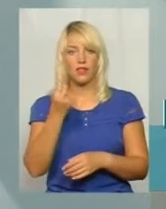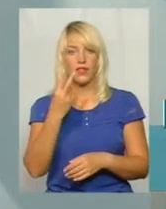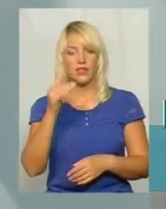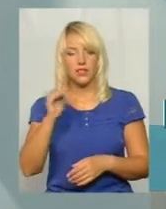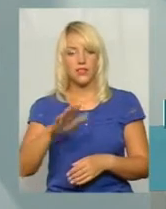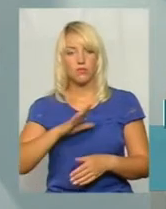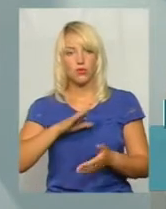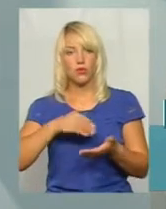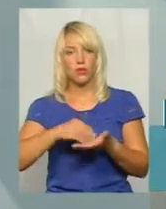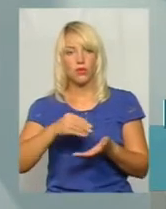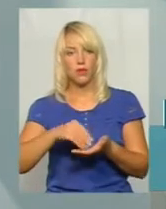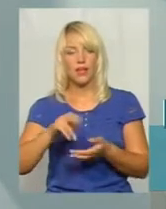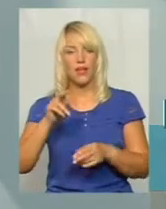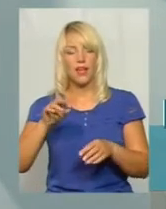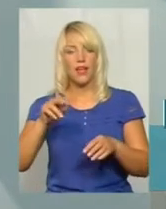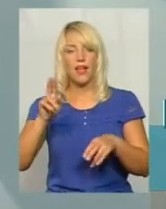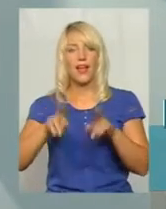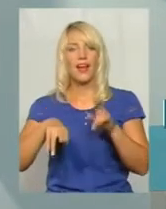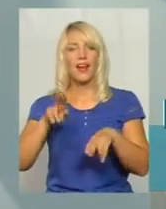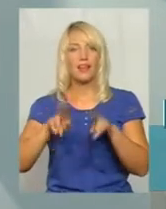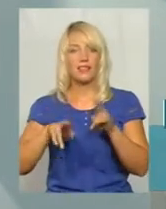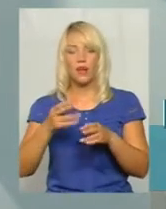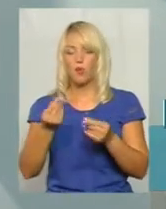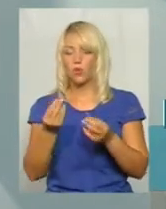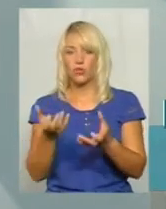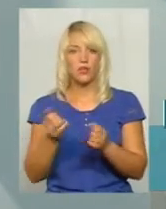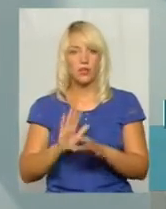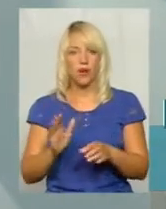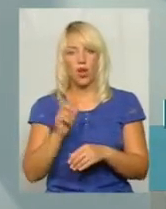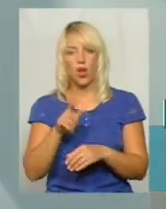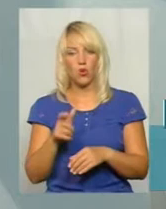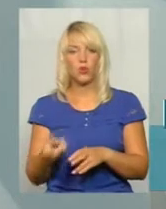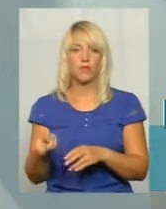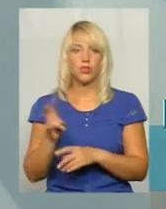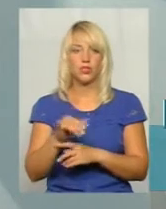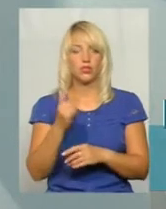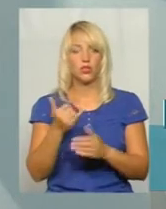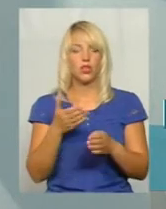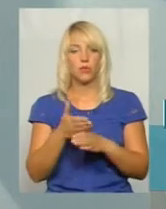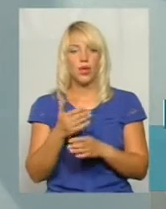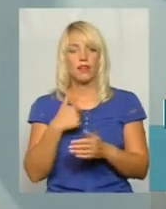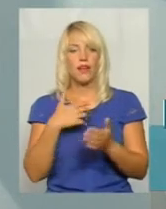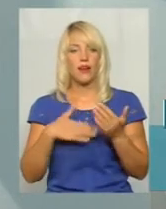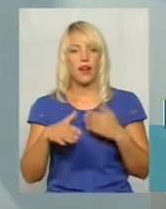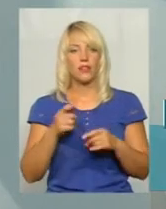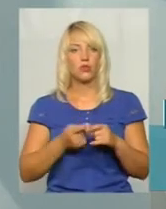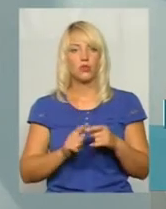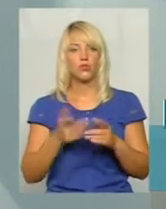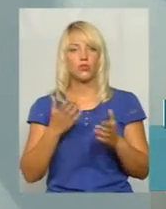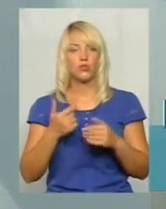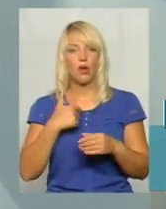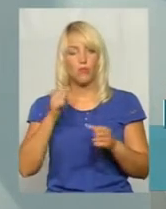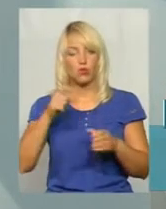тисяч було придбано краски. Ми не брали кошти. А люди прийшли і сьогодні допомогли. І я радий в тому, якщо я можу